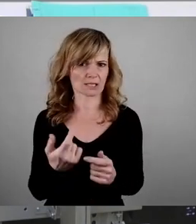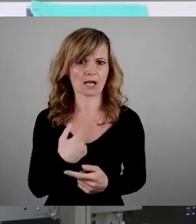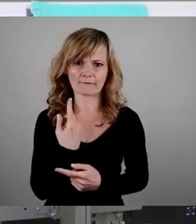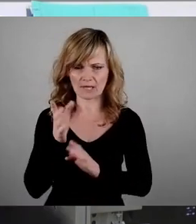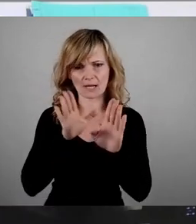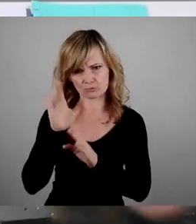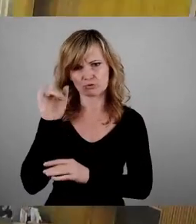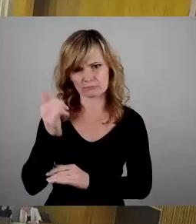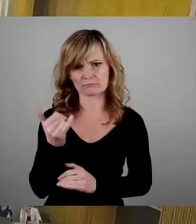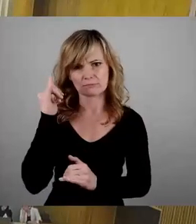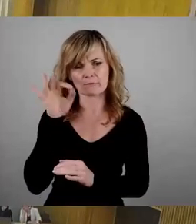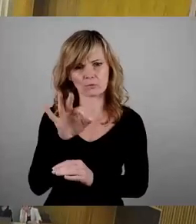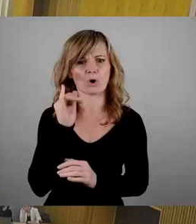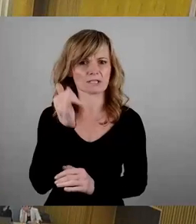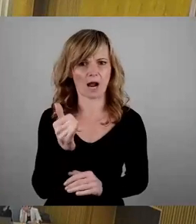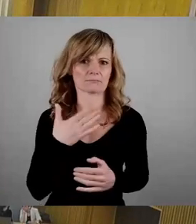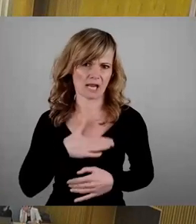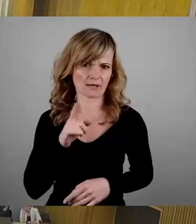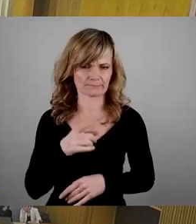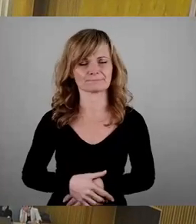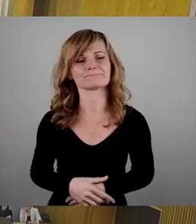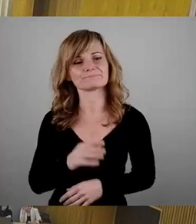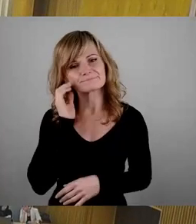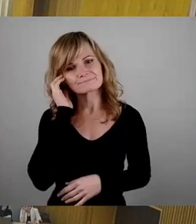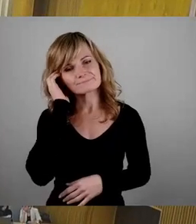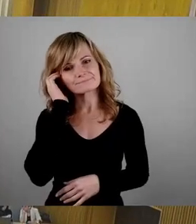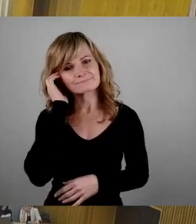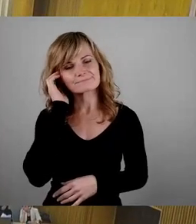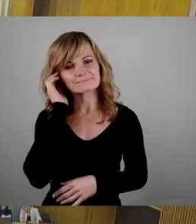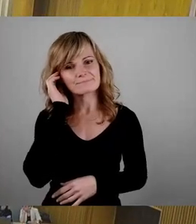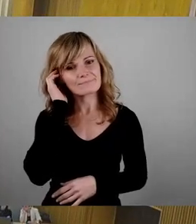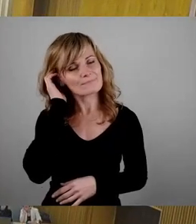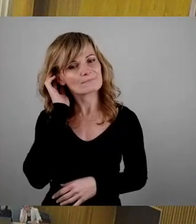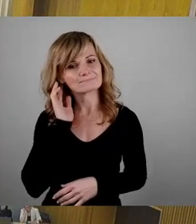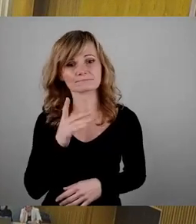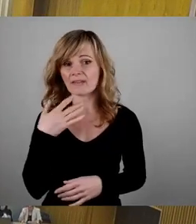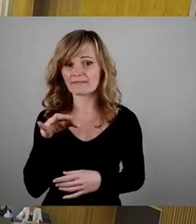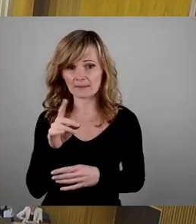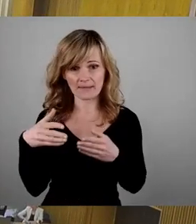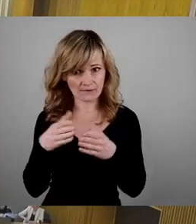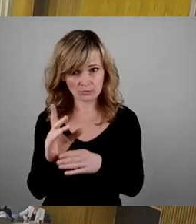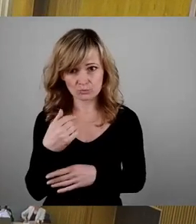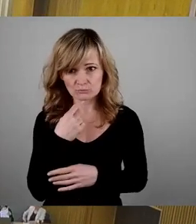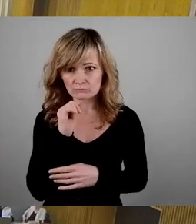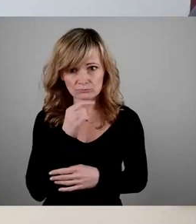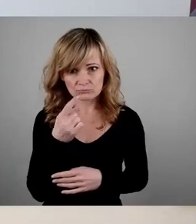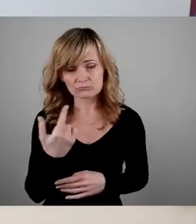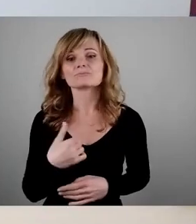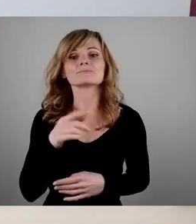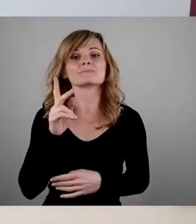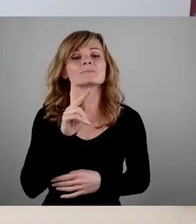zu. Dankeschön. FDP-Fraktion das Wort gewünscht? Nein. Dann Klaus Lippmann,